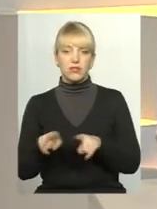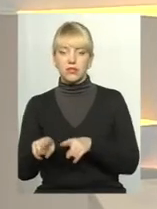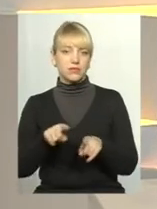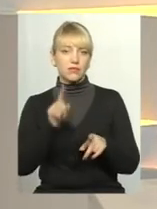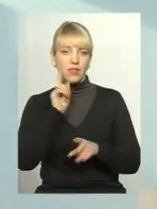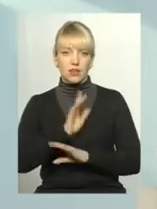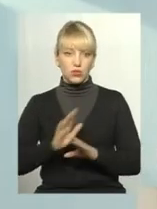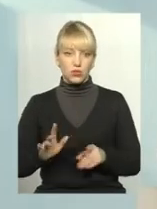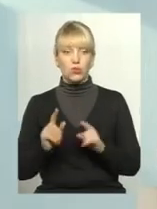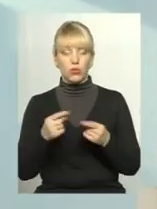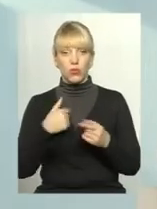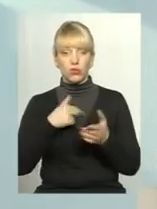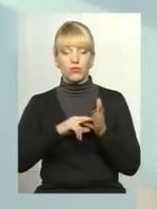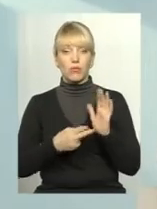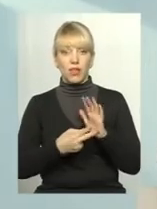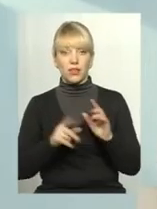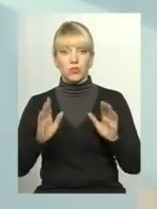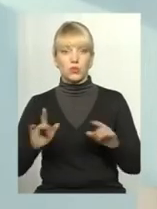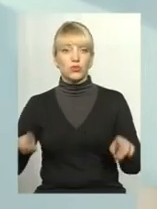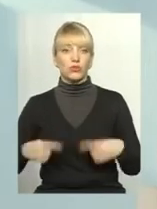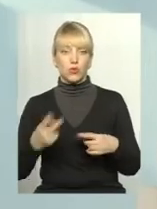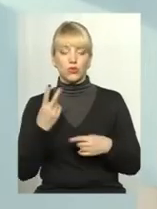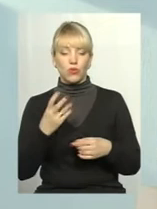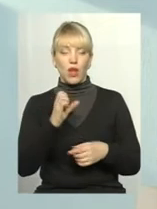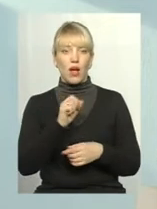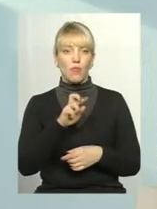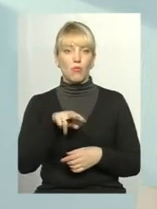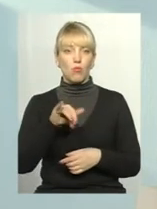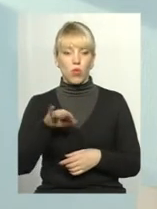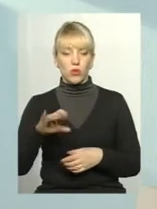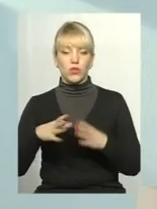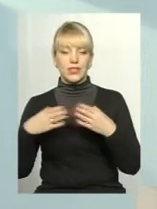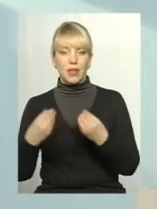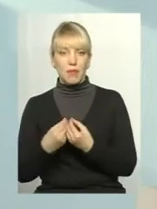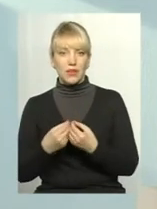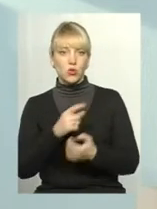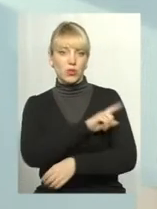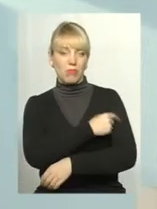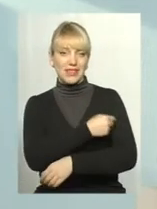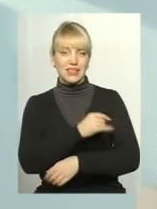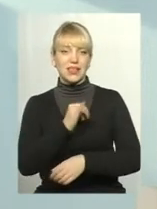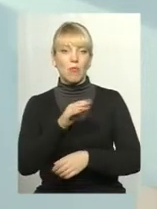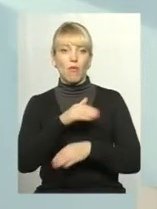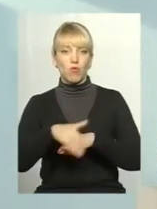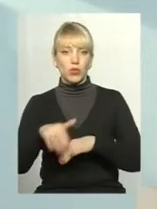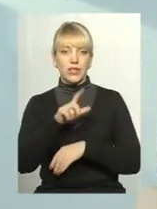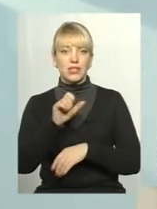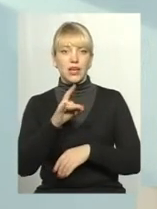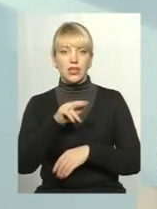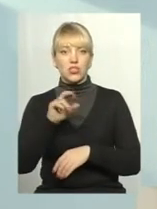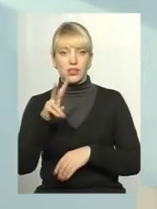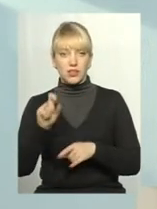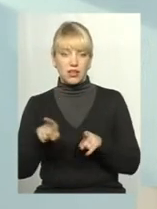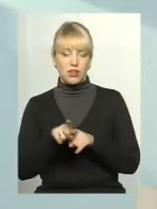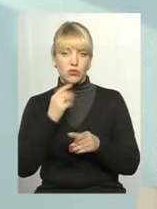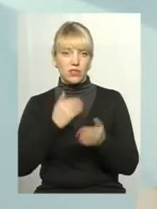Через те в нас в планах створення двох амбулаторій сімейної медицини по Зарічанській. Точно так само звертались